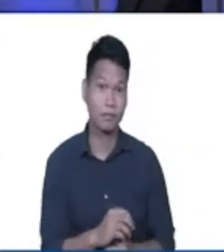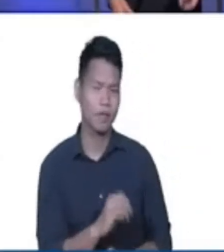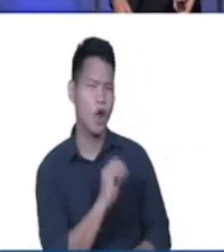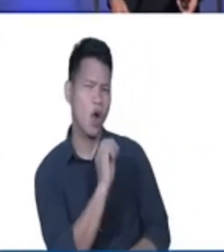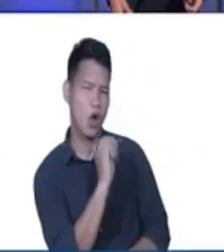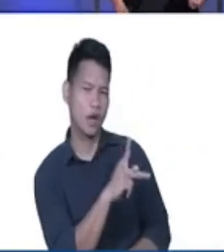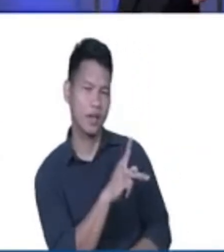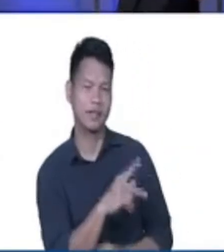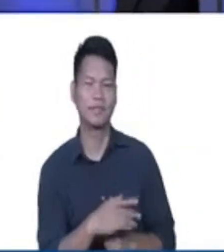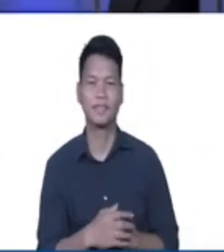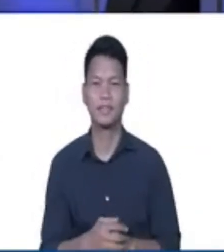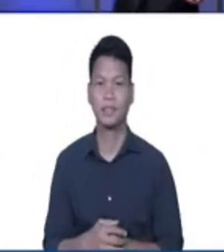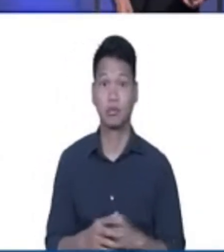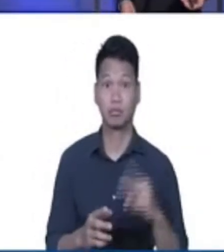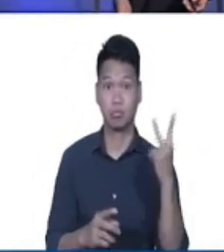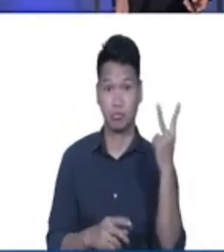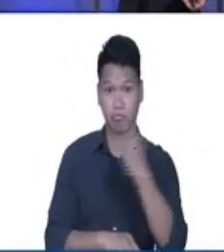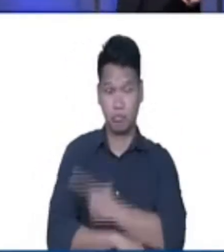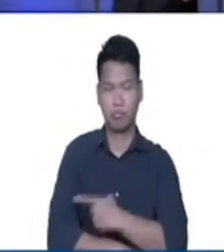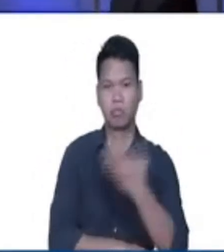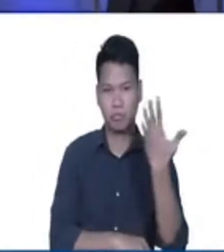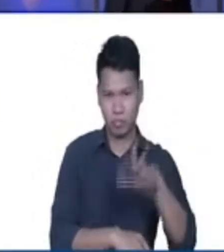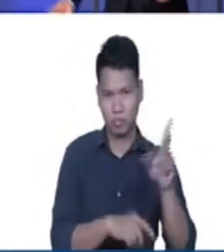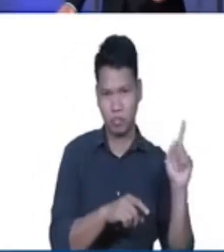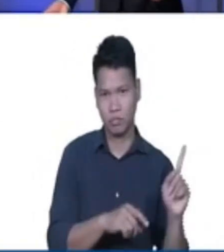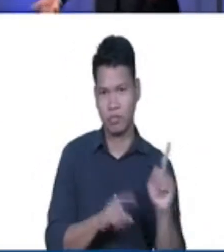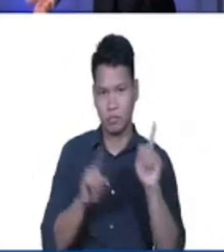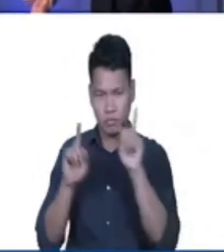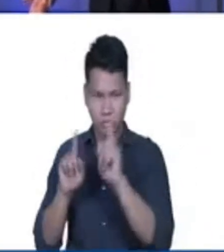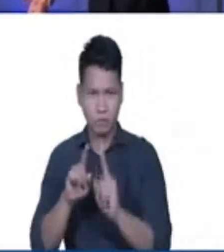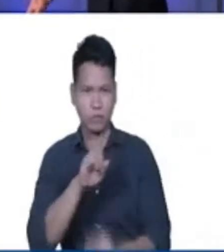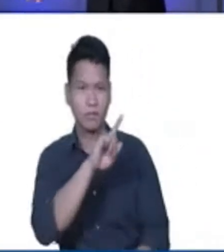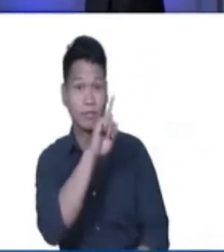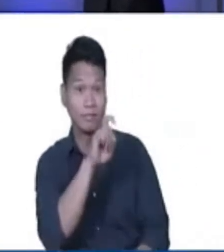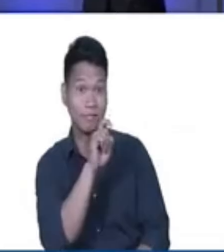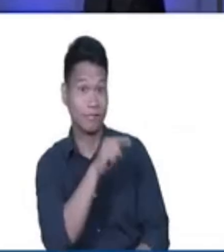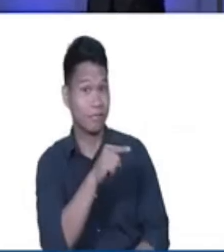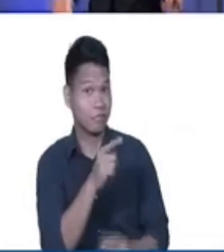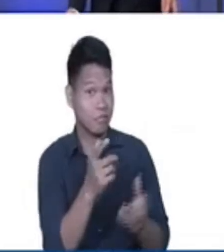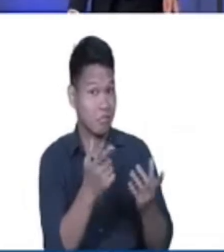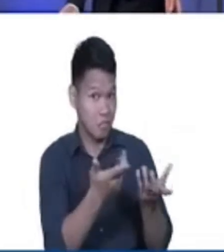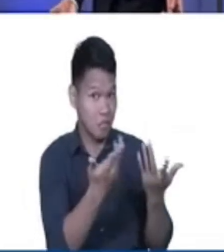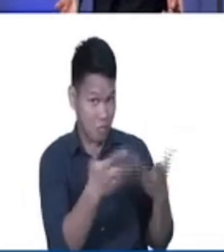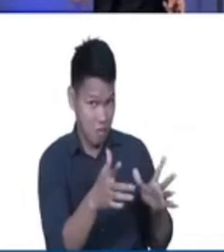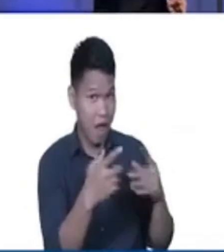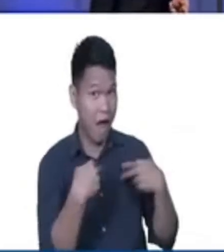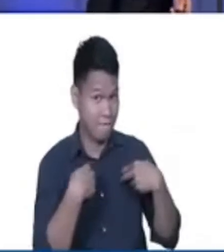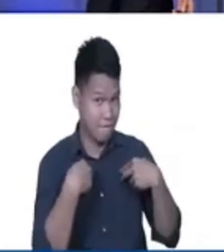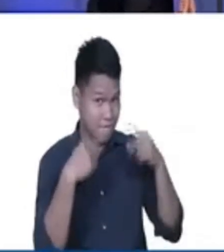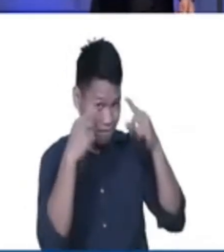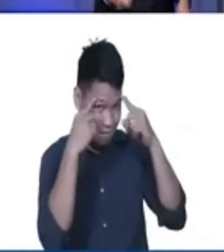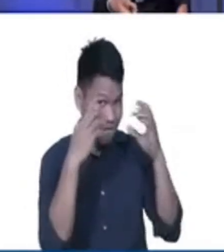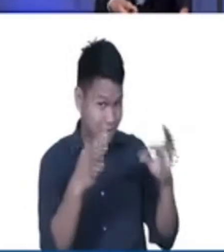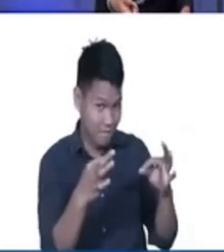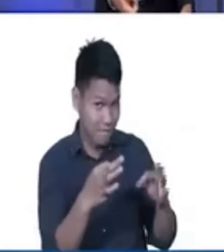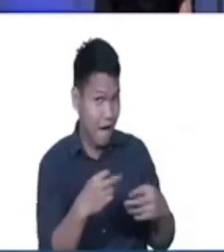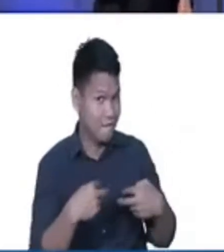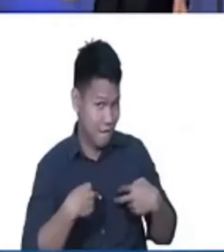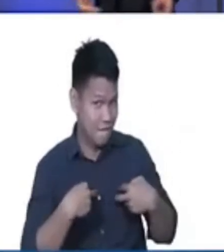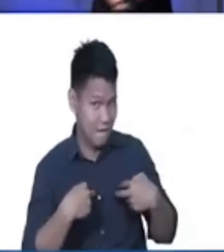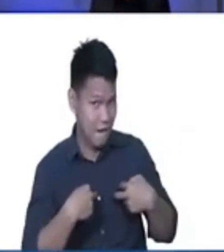Binigyan siya ng dalawang araw and after two days, Tinanong ulit siya, Do you have the decision? Meron ka na bang decision?